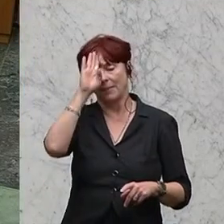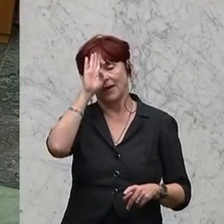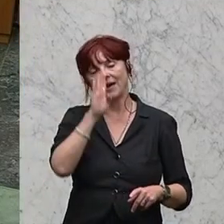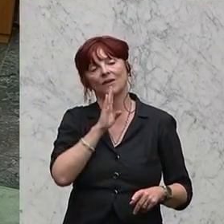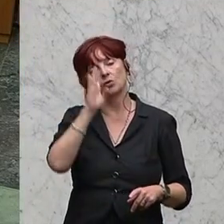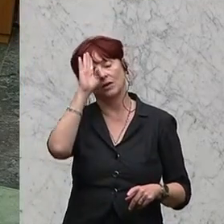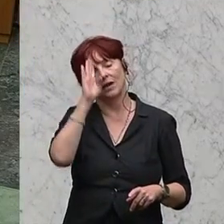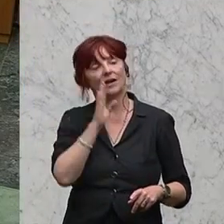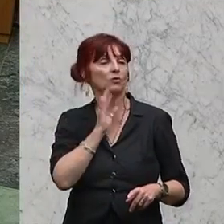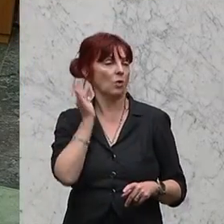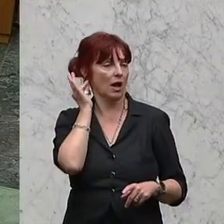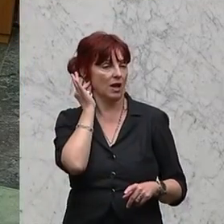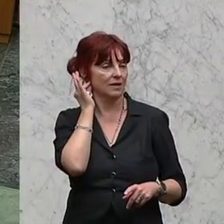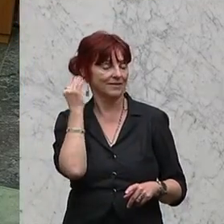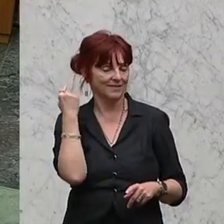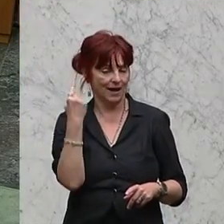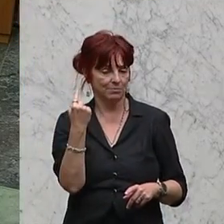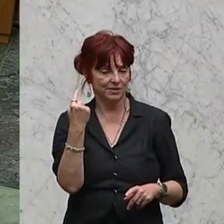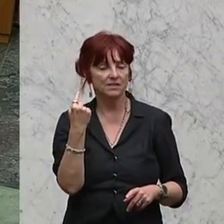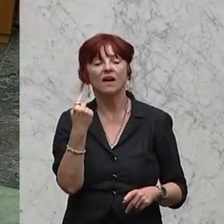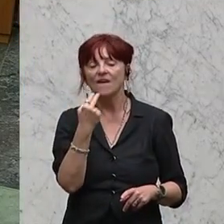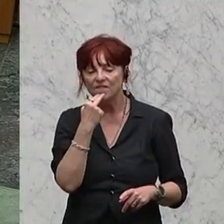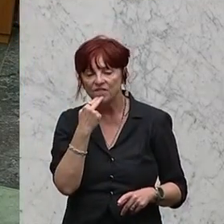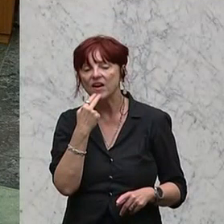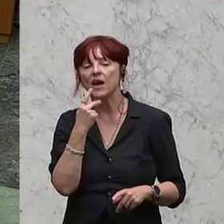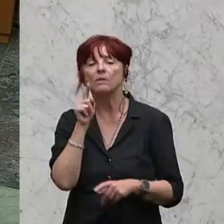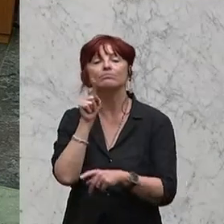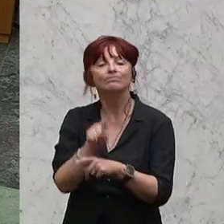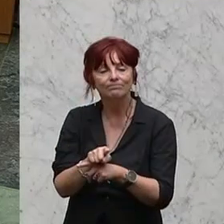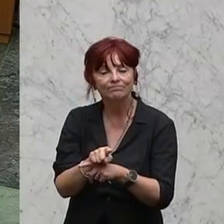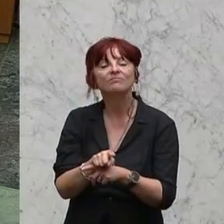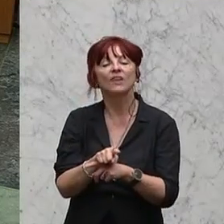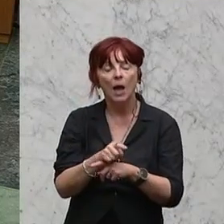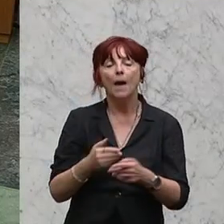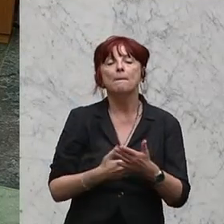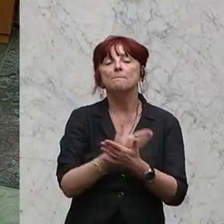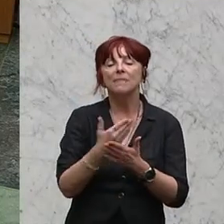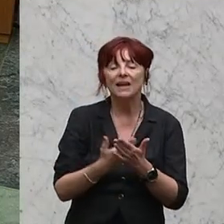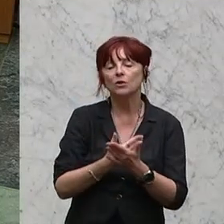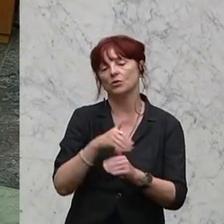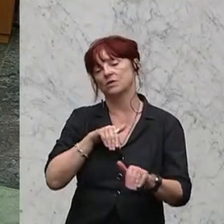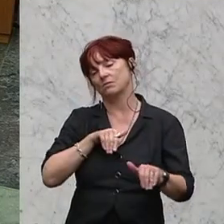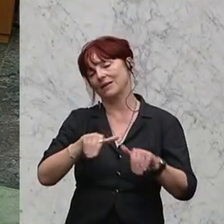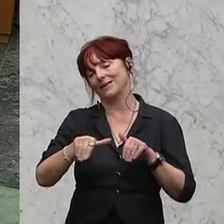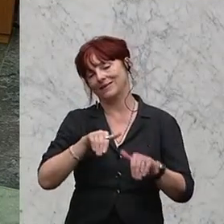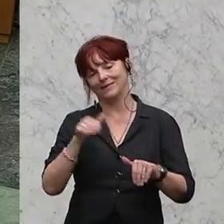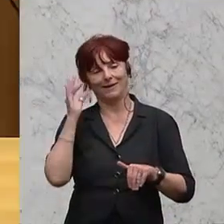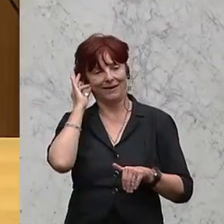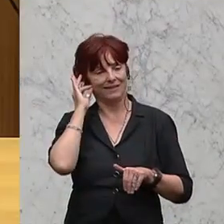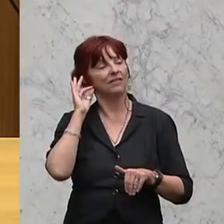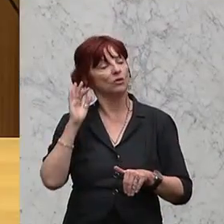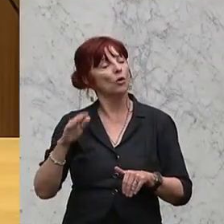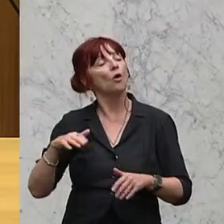Direktorin soll von der Bildungsministerin bestellt werden. Ja, das konnten wir nicht wegbekommen auf Vorschlag der Landeshauptleute,